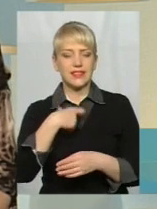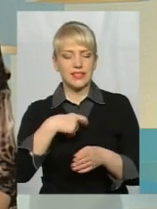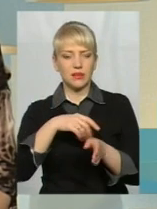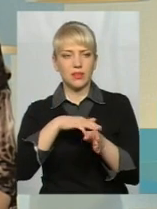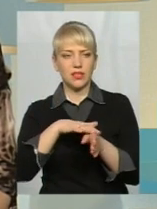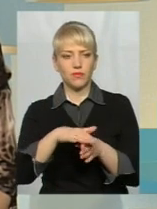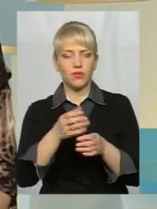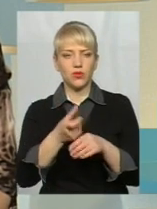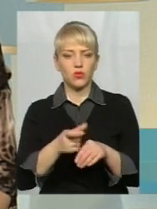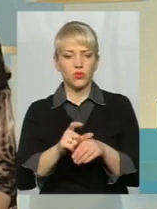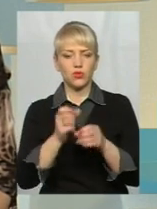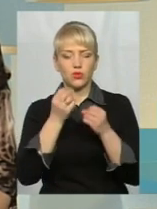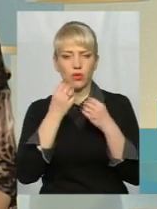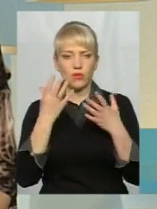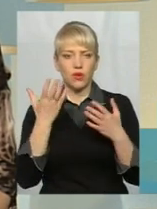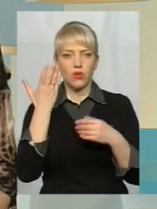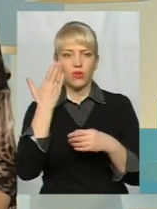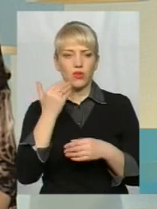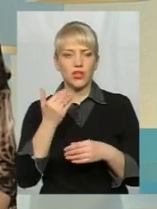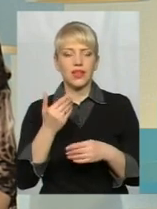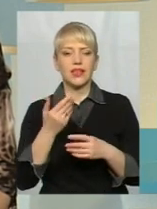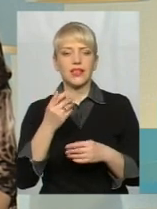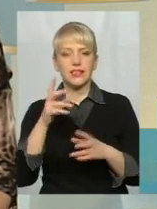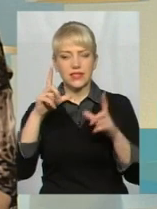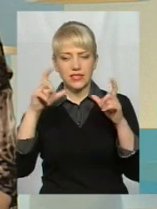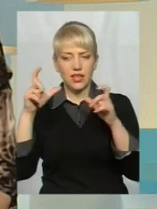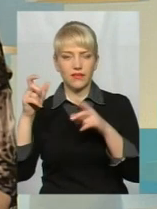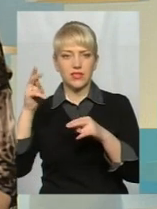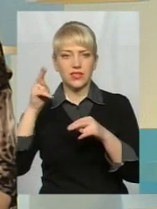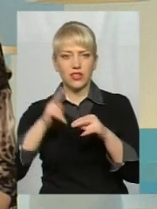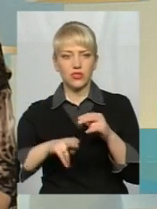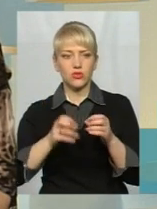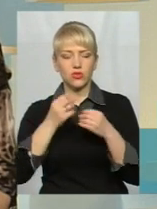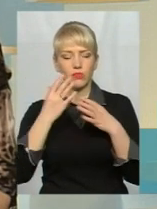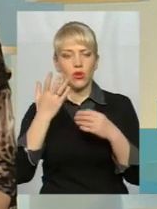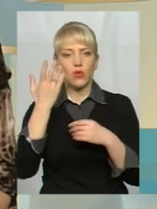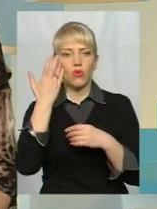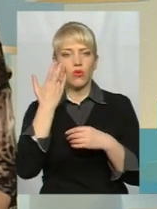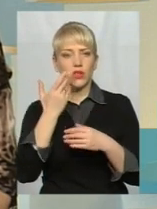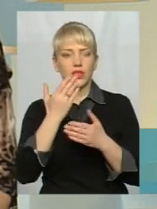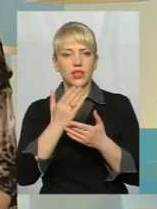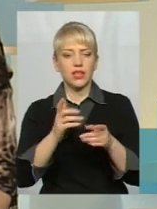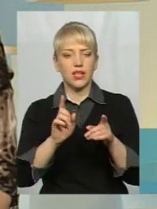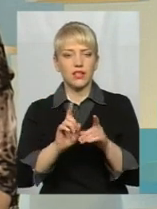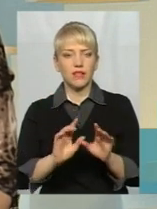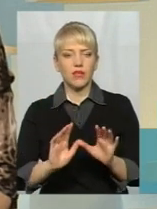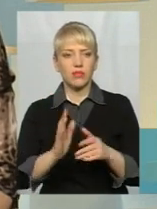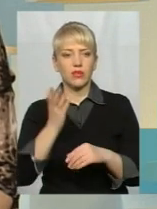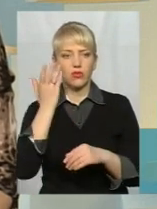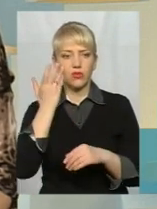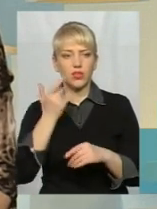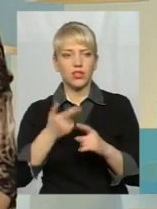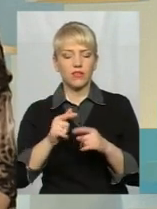Дуже добре, коли це селфі, закінчується все добре. Але коли є от такі випадки, як ми отже маємо в тому році, місті